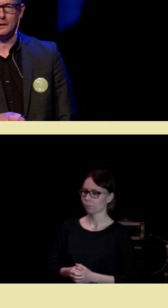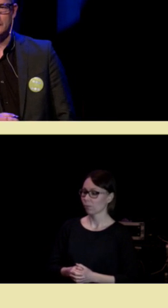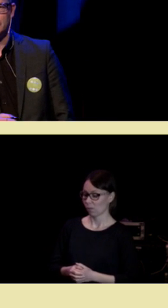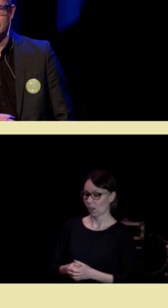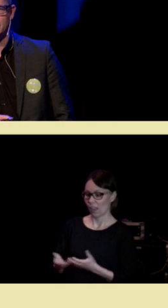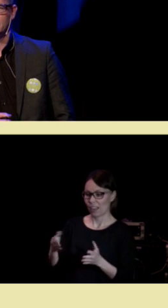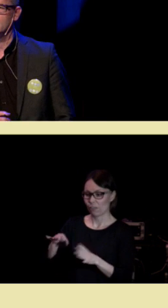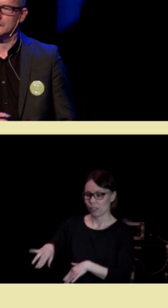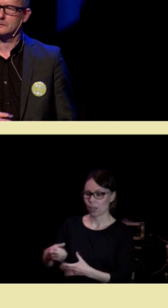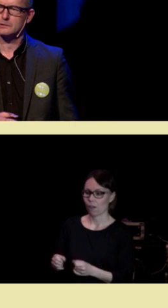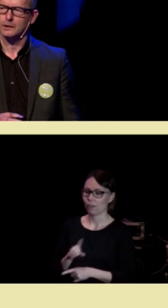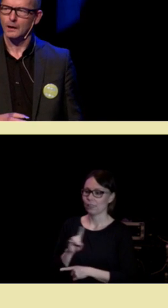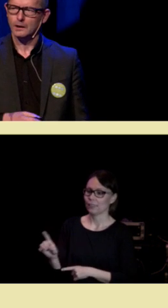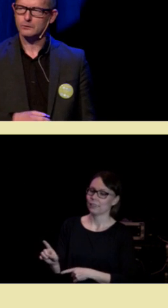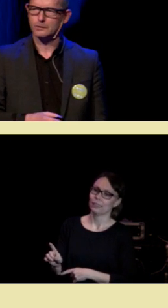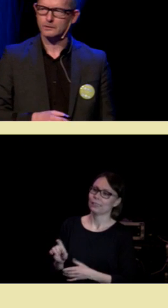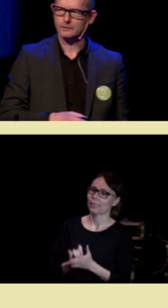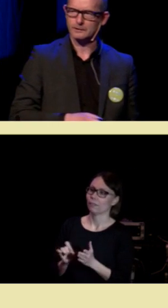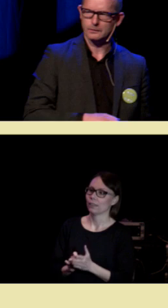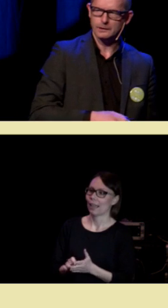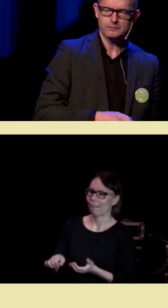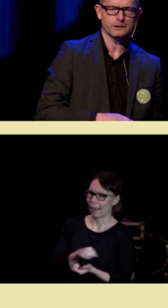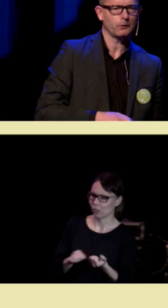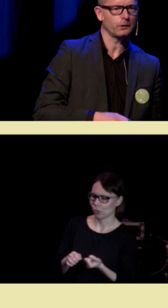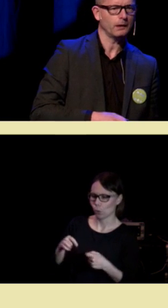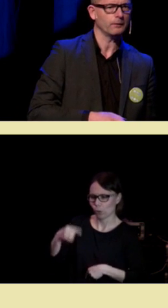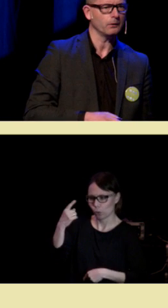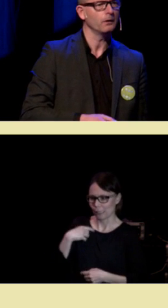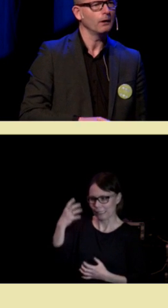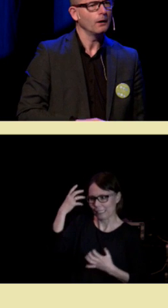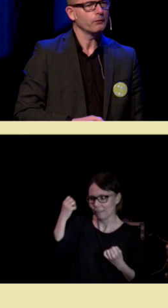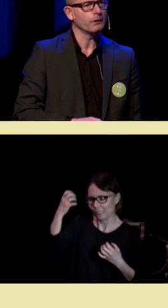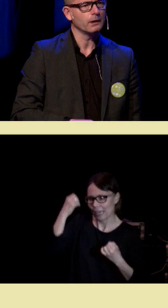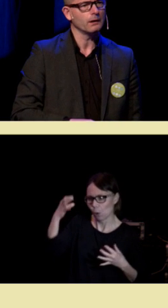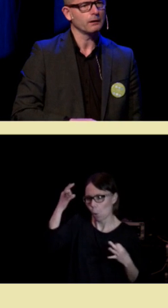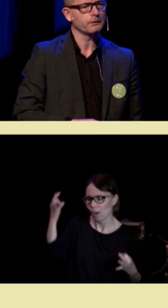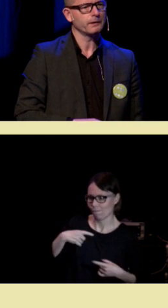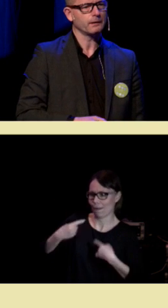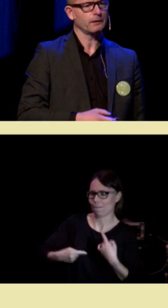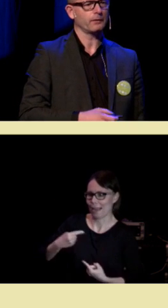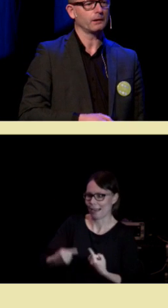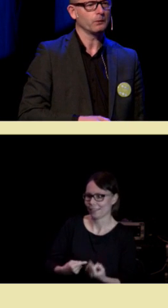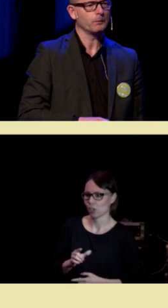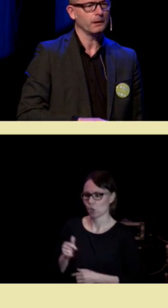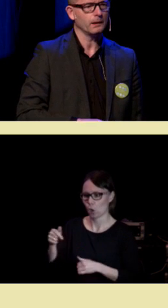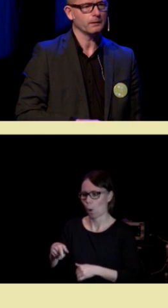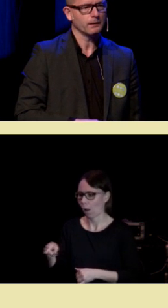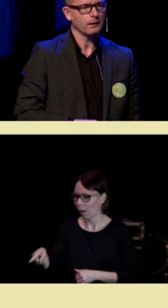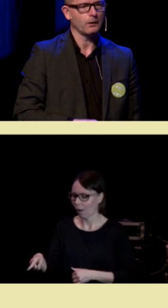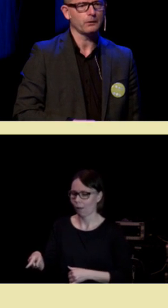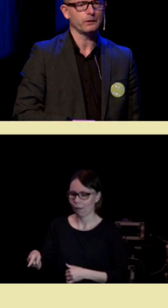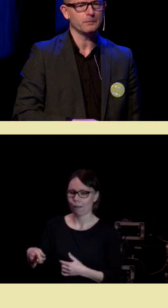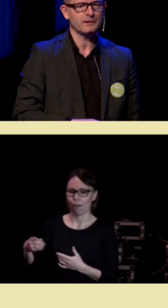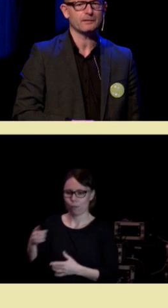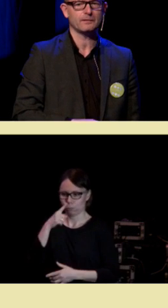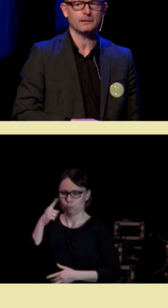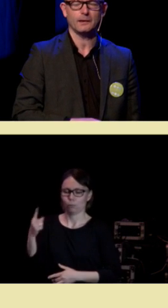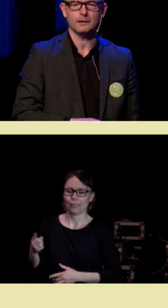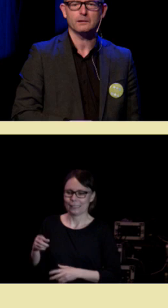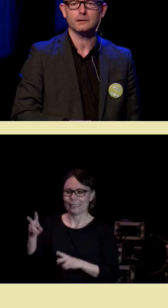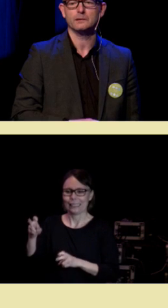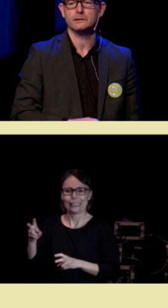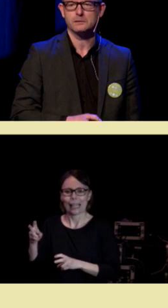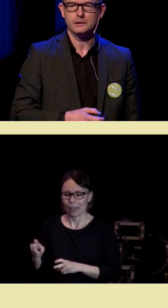refusert av tidsskriften Nature. Jeg tror det sitter og river seg i håret enda, fordi dette er i feil med å bli den aller mest